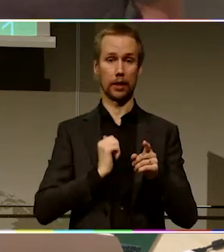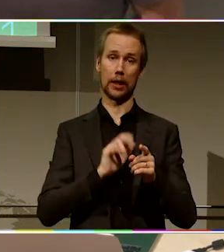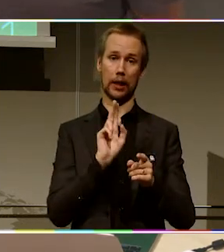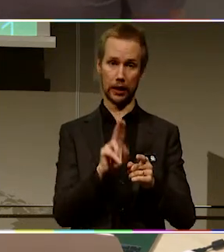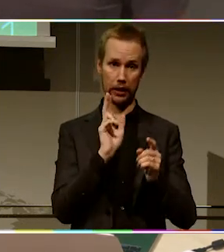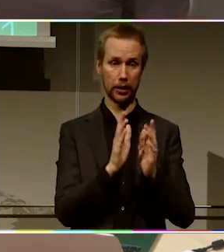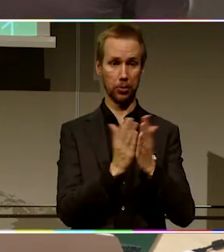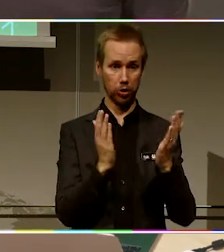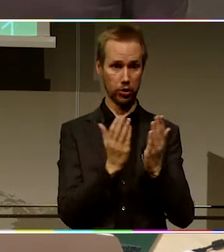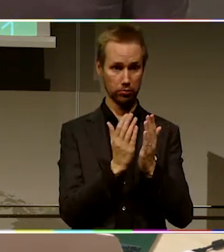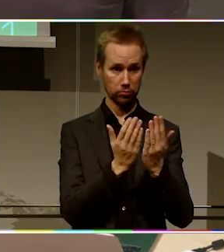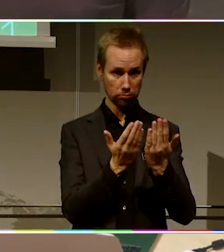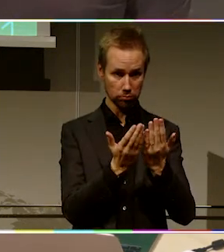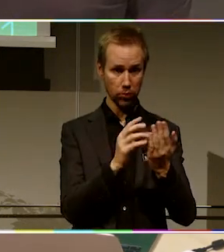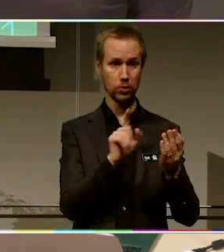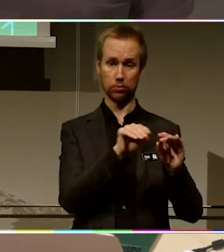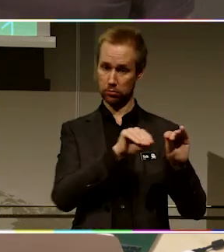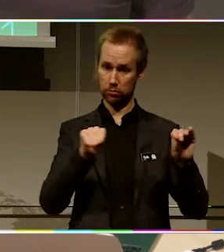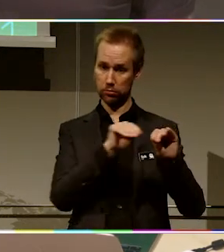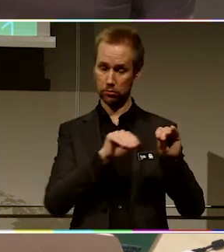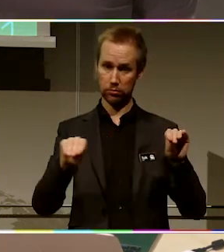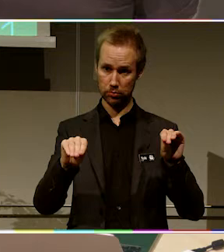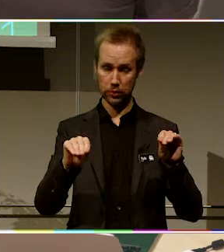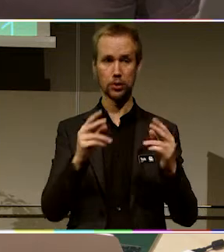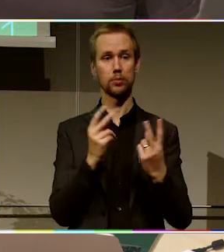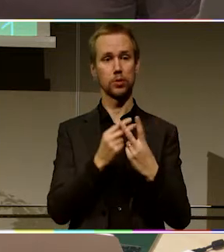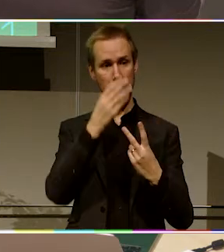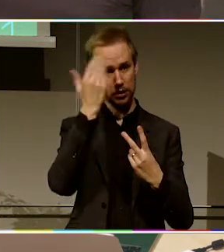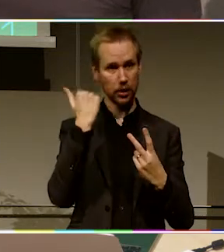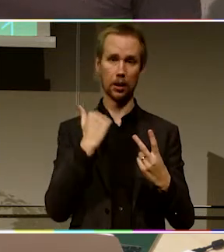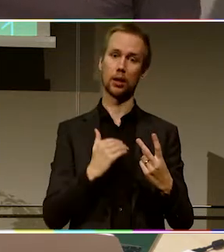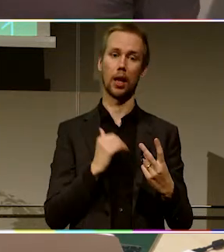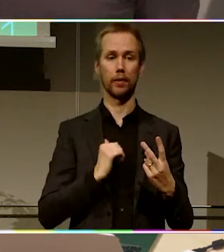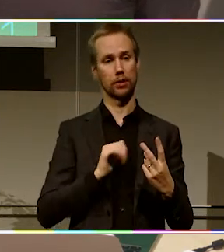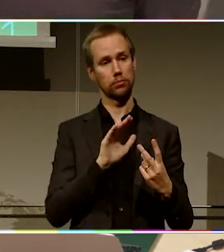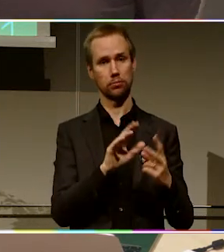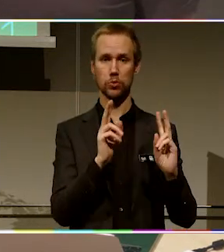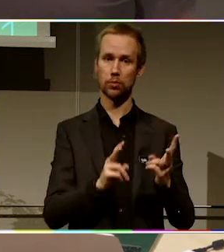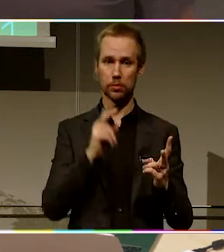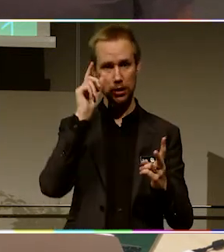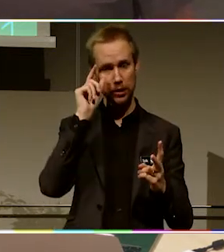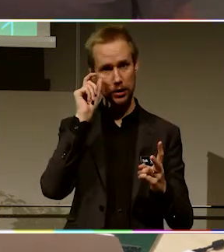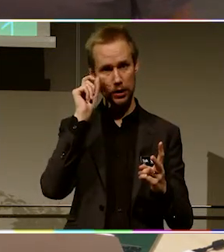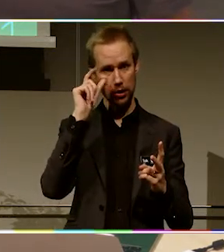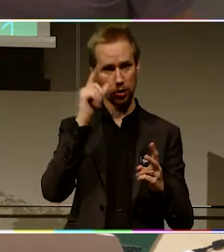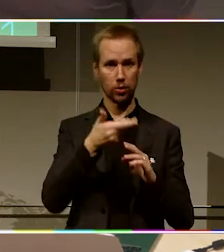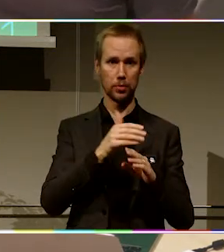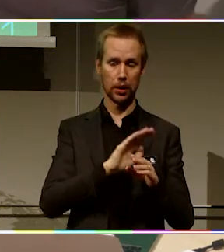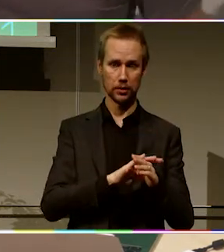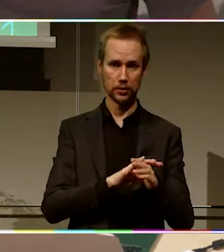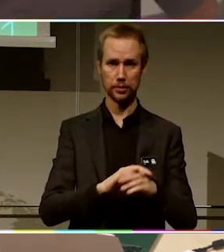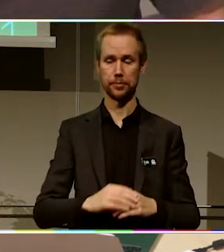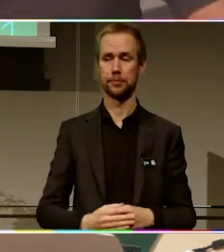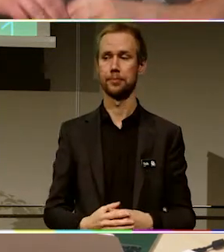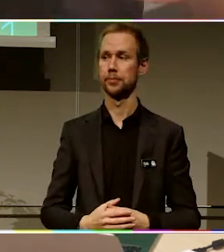bättre Och då kan man liksom smuggla digital kompetens åt dem medan man använder dem till någonting som man behöver Det är helt